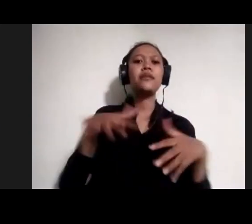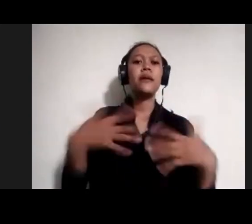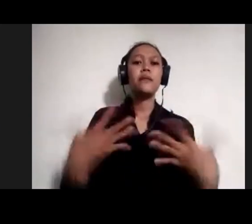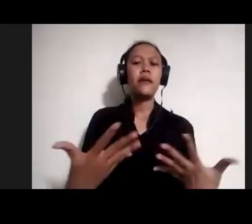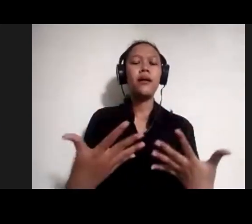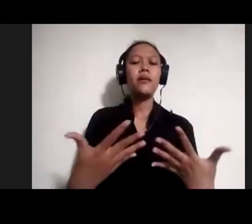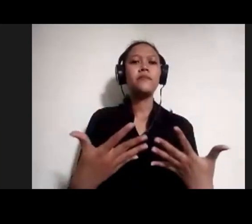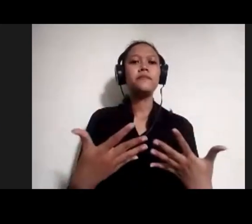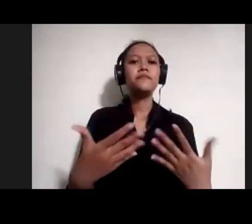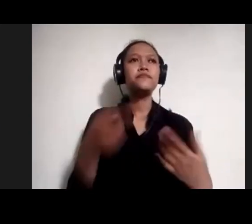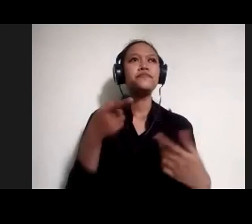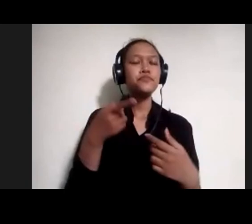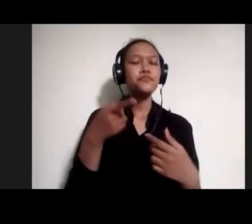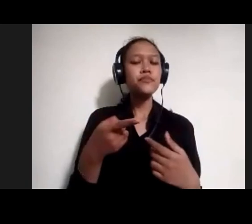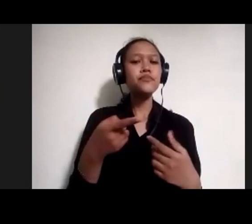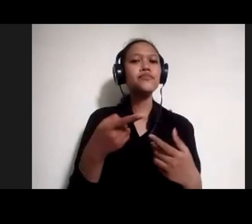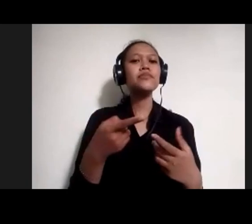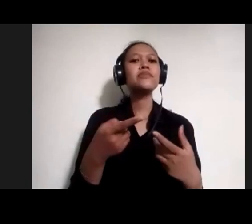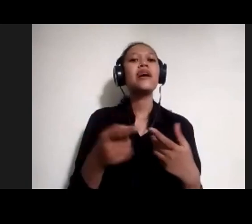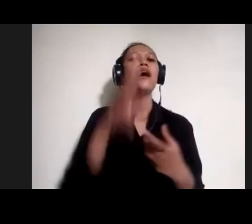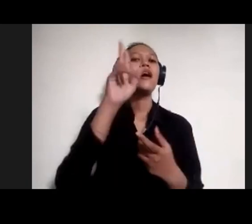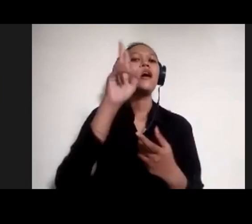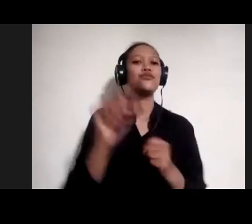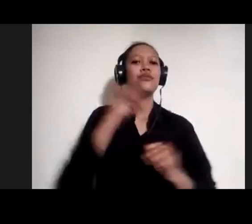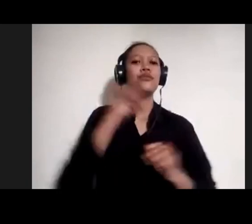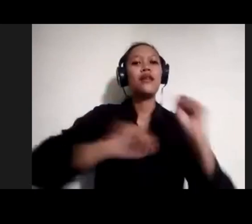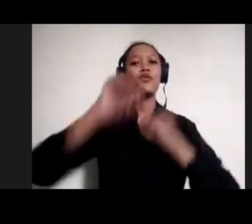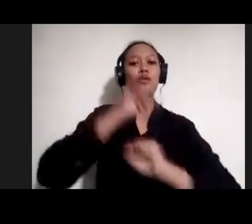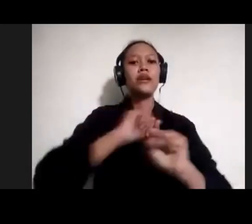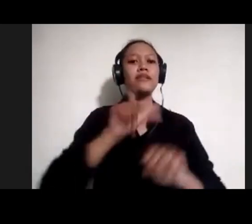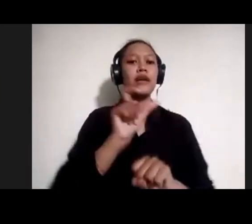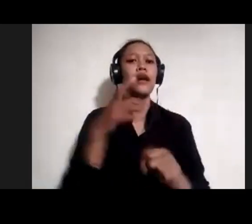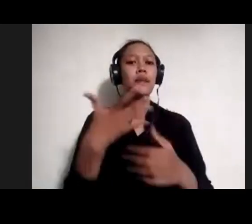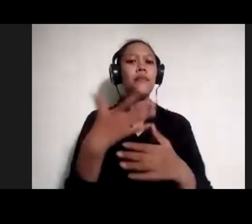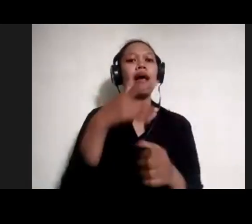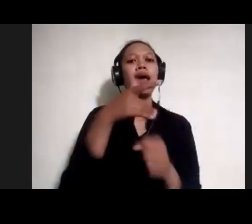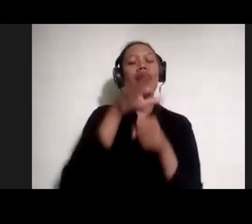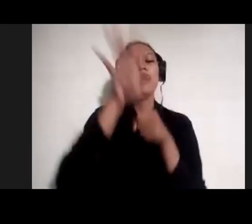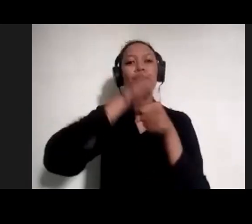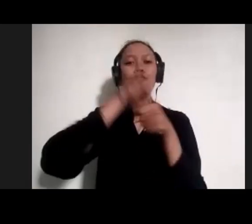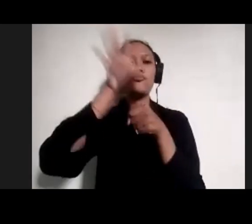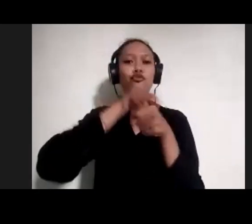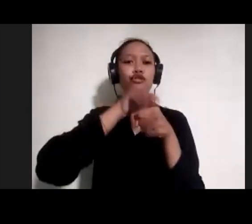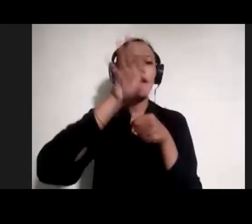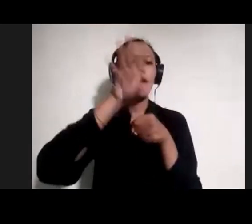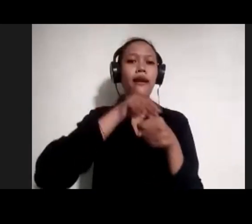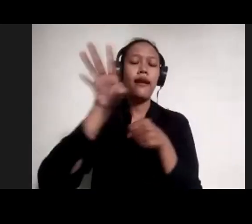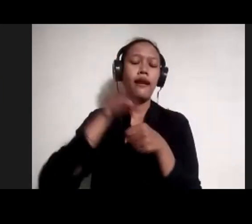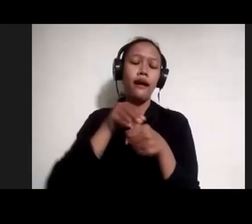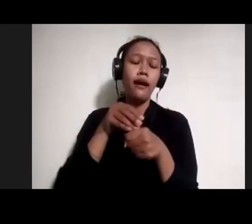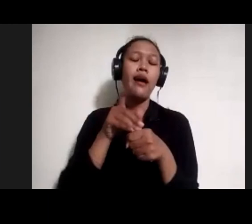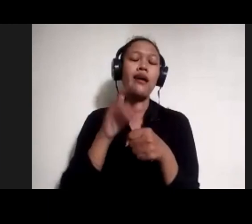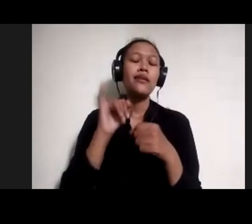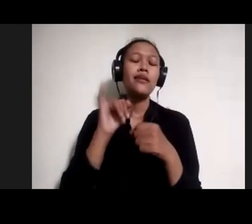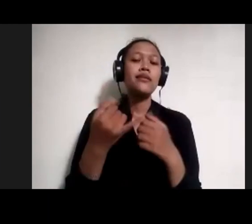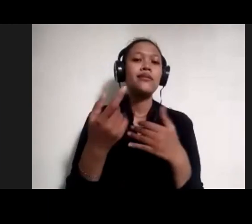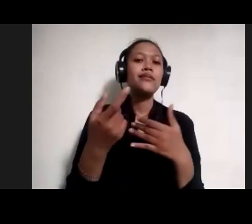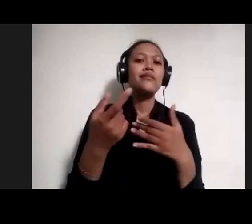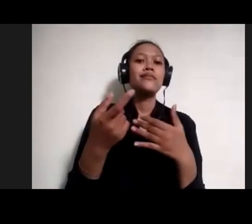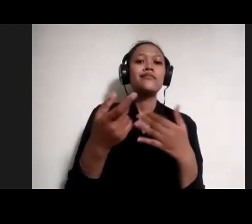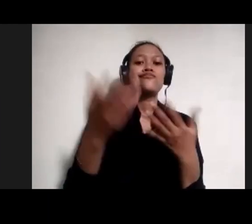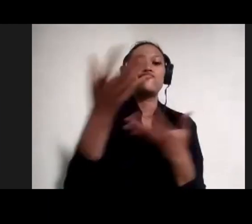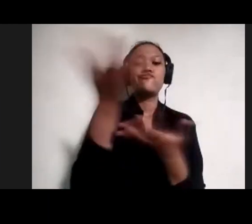itu yang memang harus dilakukan dengan caranya liputan gitu. Kombinasi antara hasil riset,